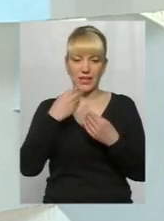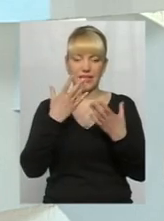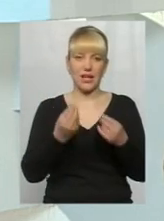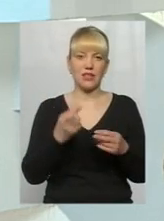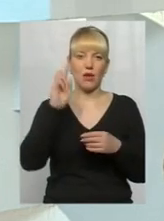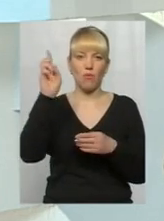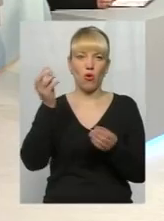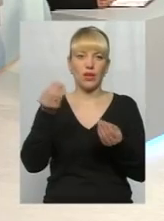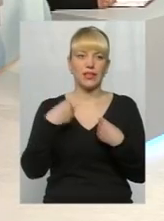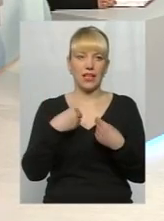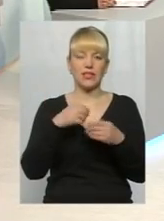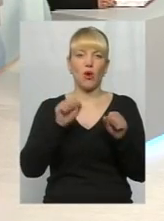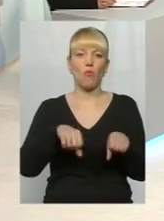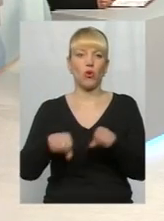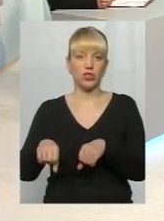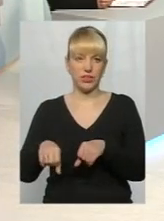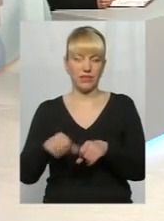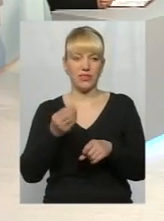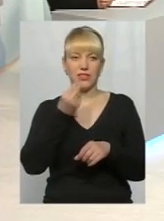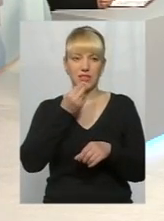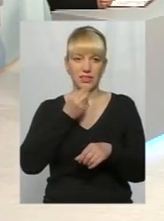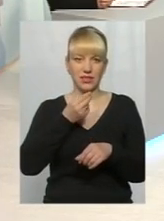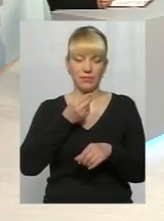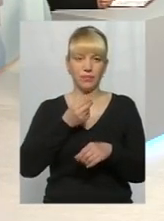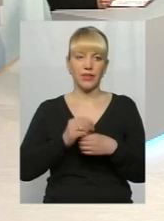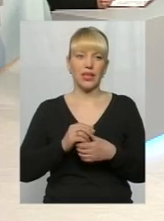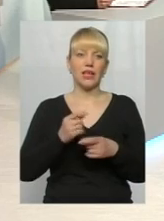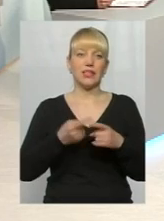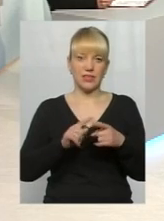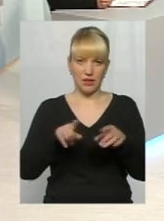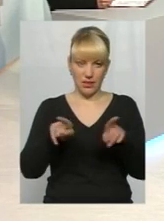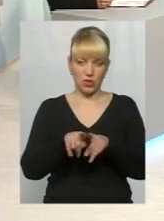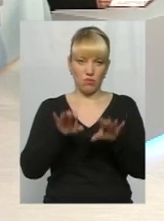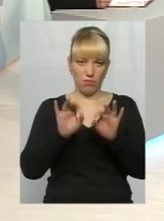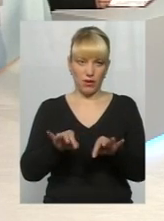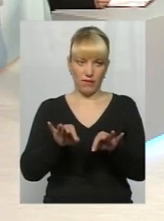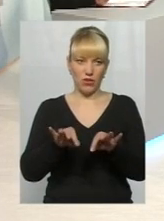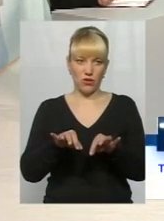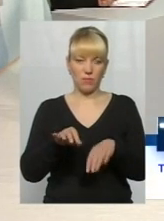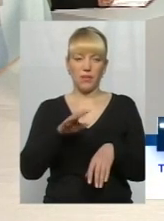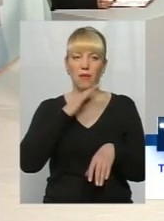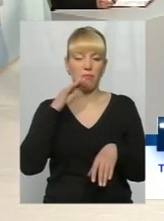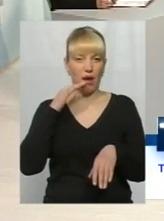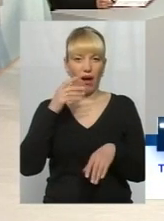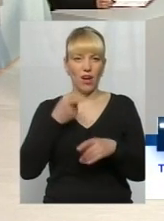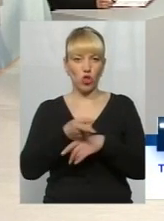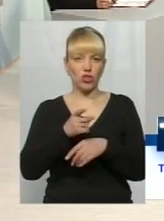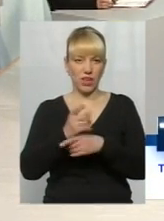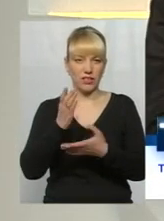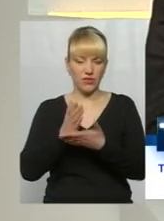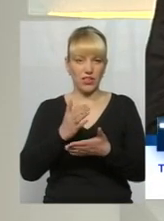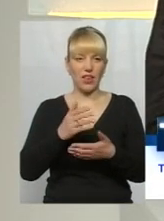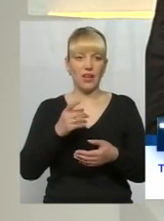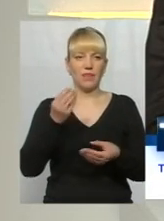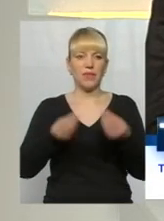Бог дасть можливість їсти, харчуватися і так далі. Це теж правда. До речі, багато жартів ходить, і так згадують